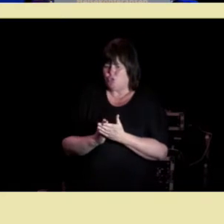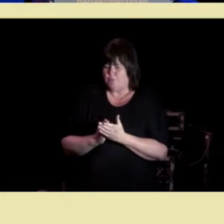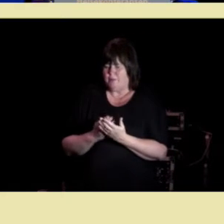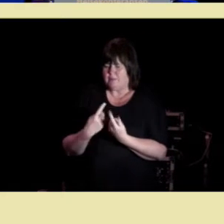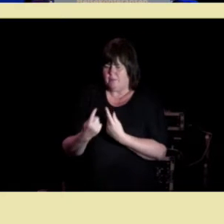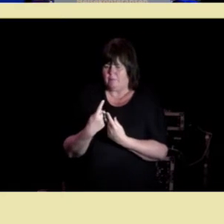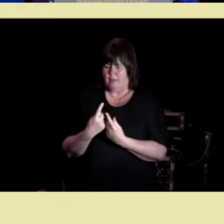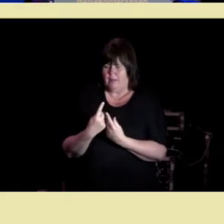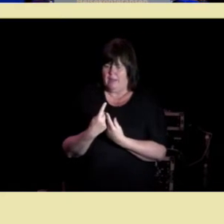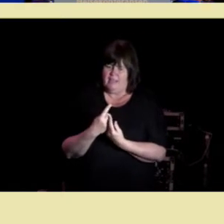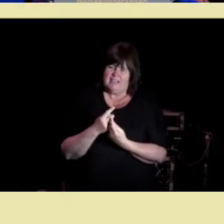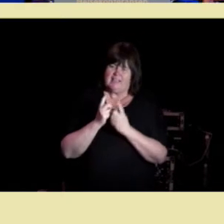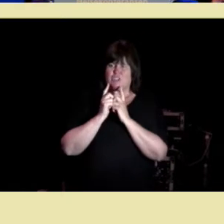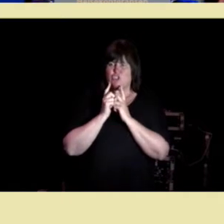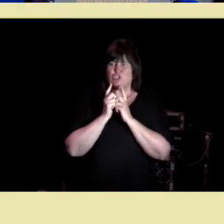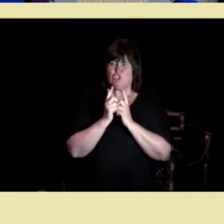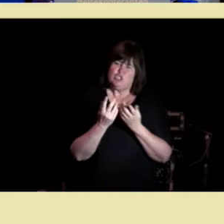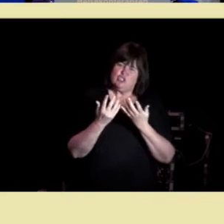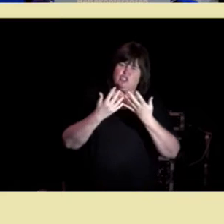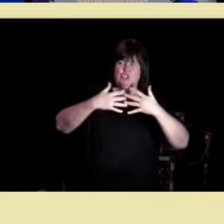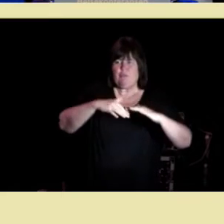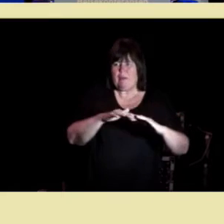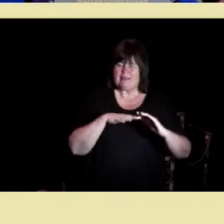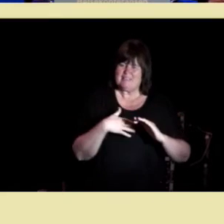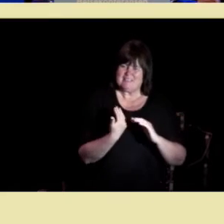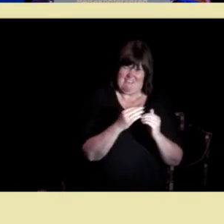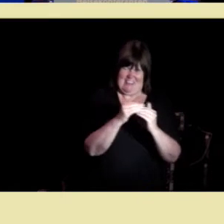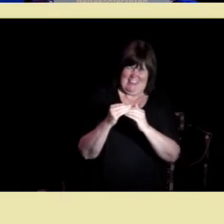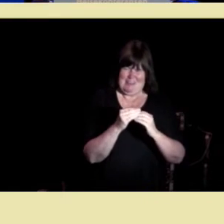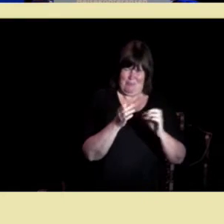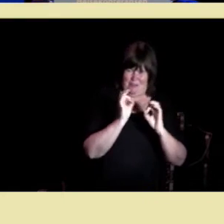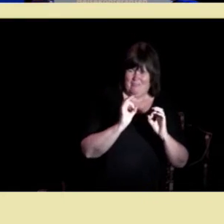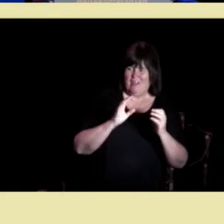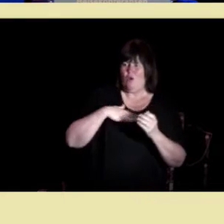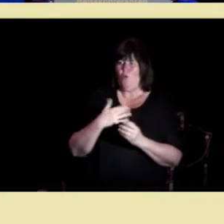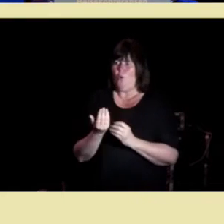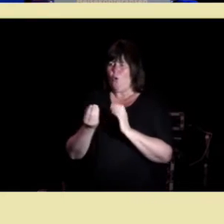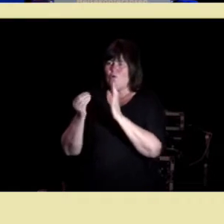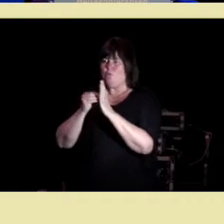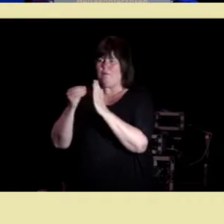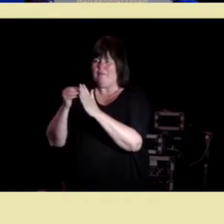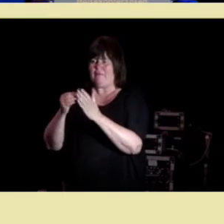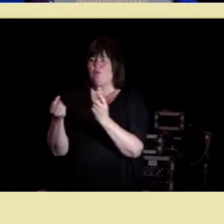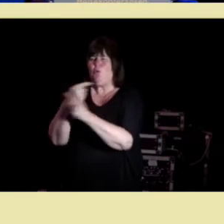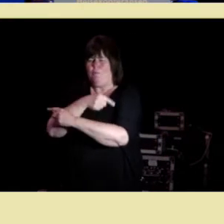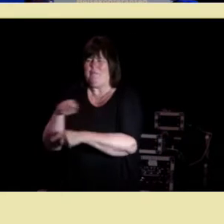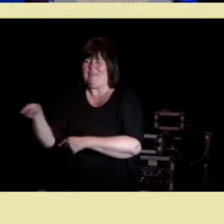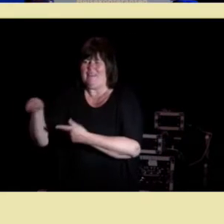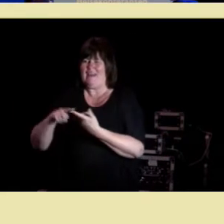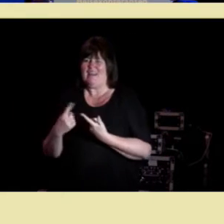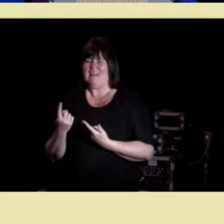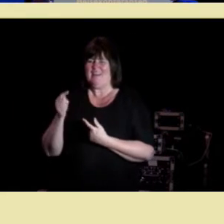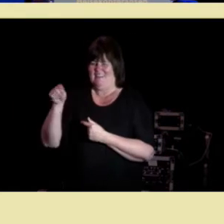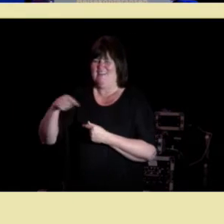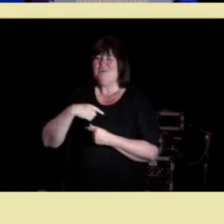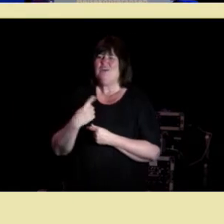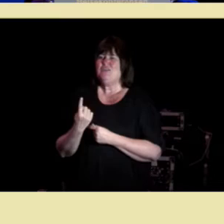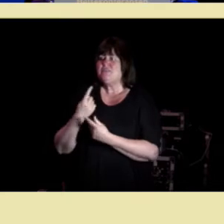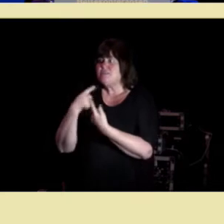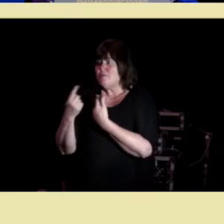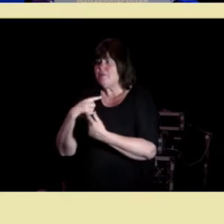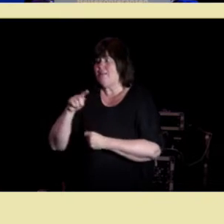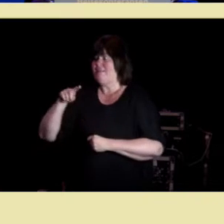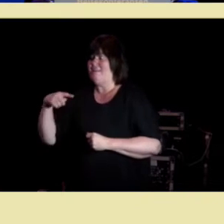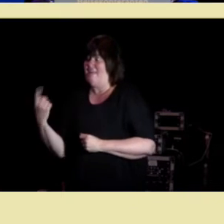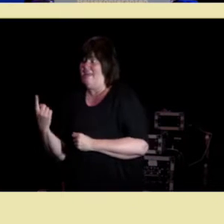er sånne veninner på kafé og komplementære og de komplementære samtaler det er der den ene trenger